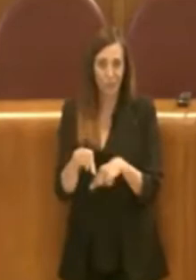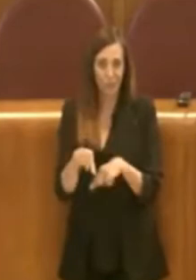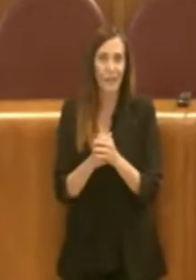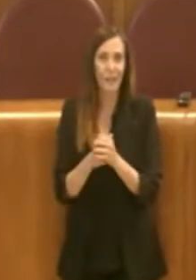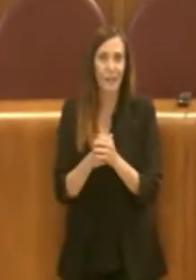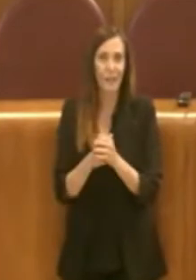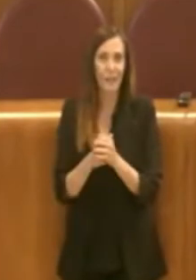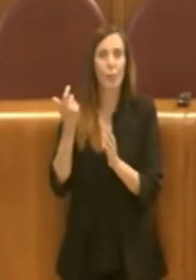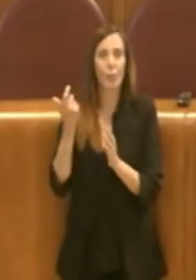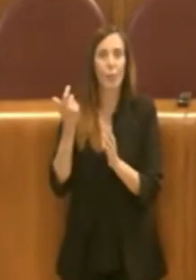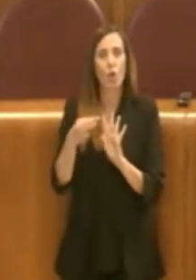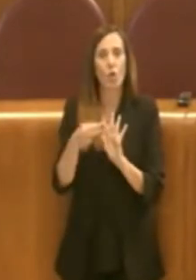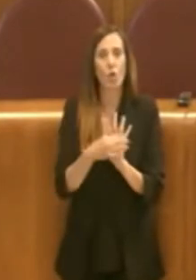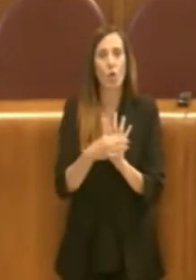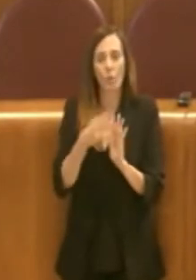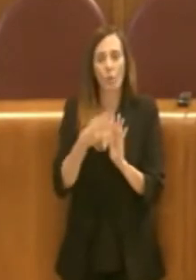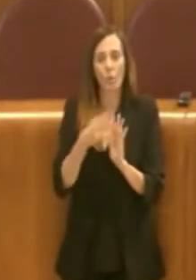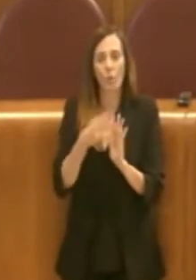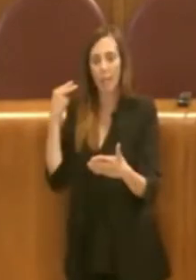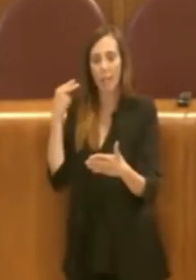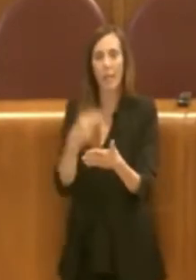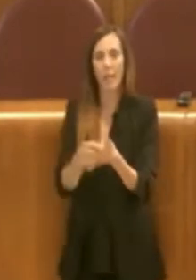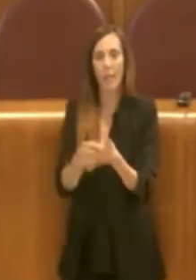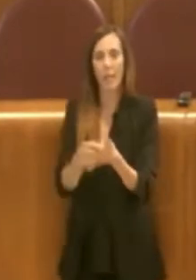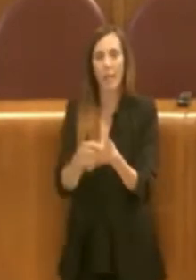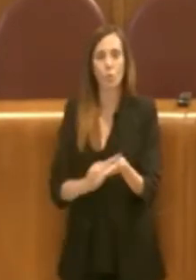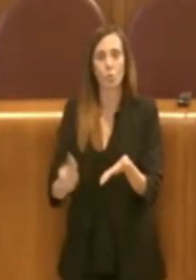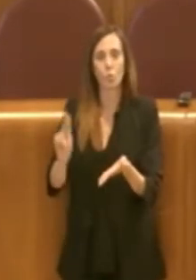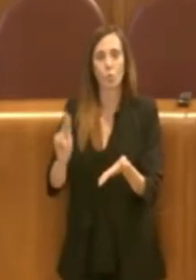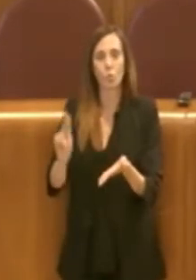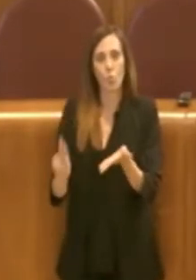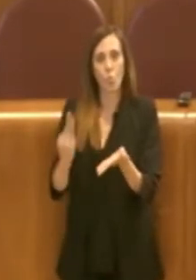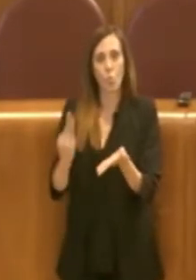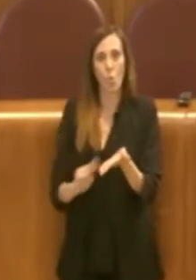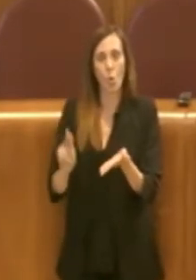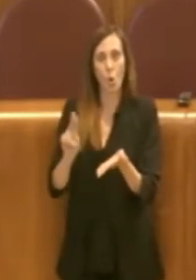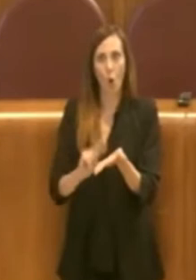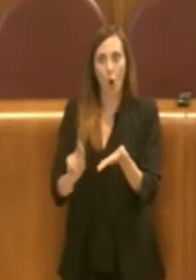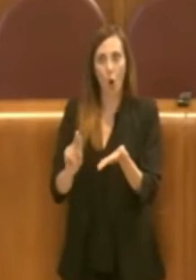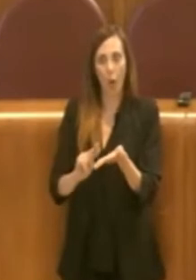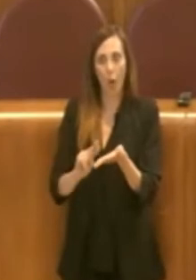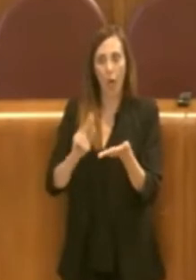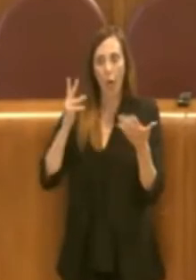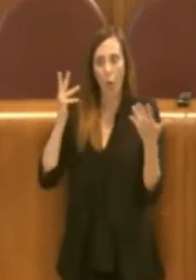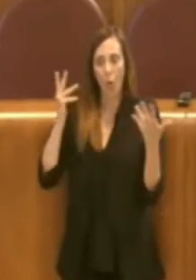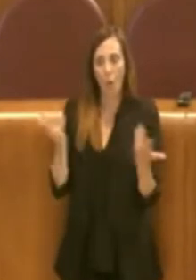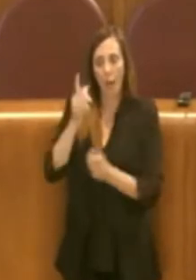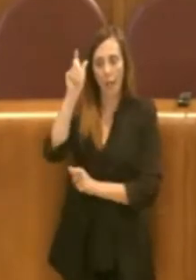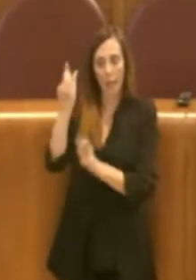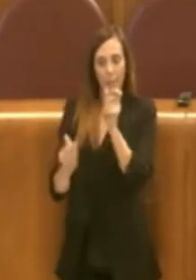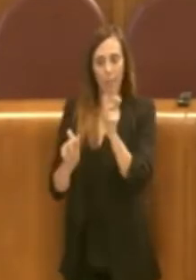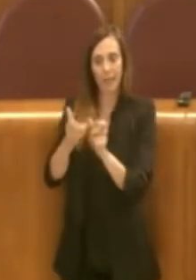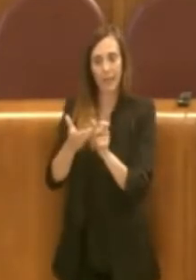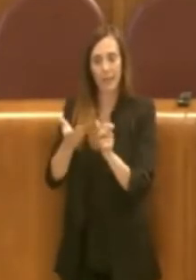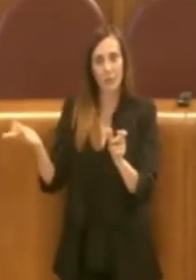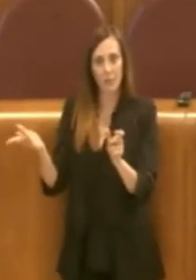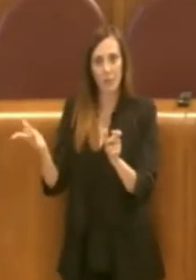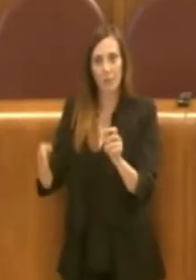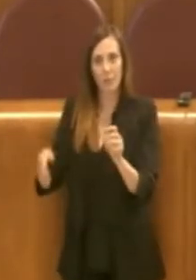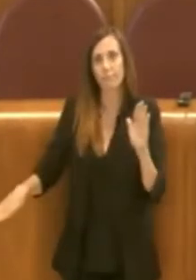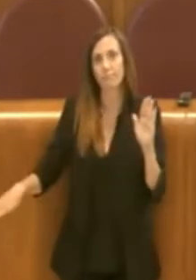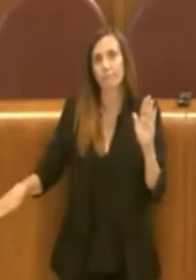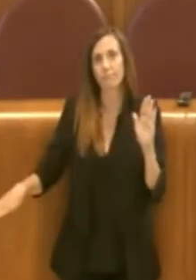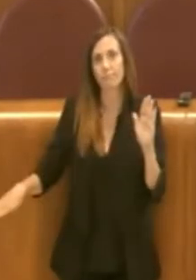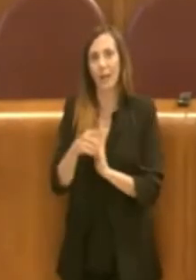di norma l'intitolazione di una scuola a qualcuno parte da una richiesta della